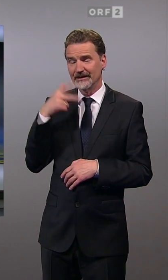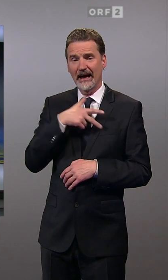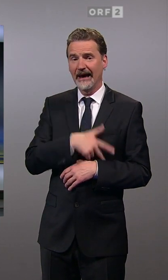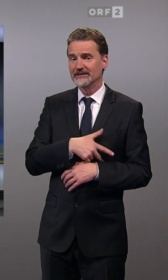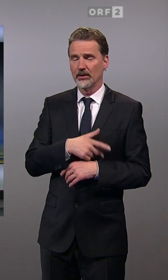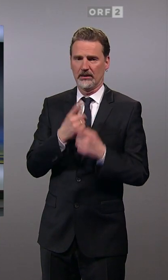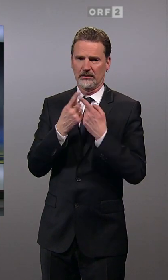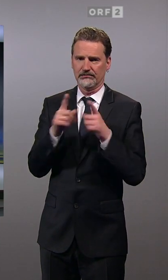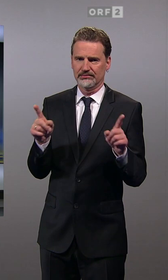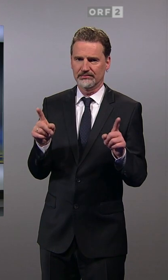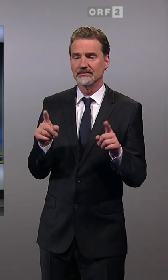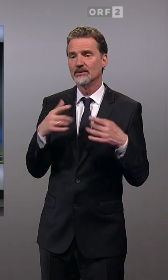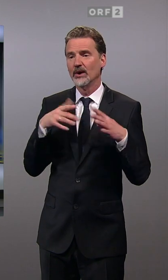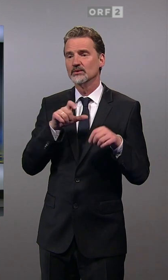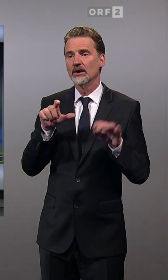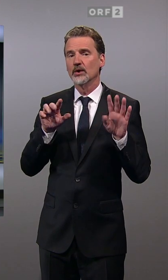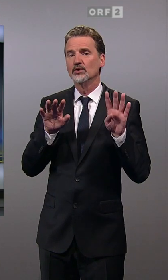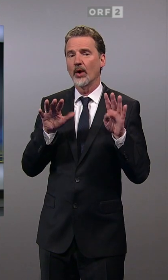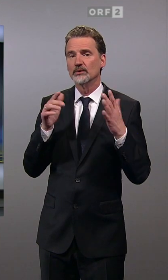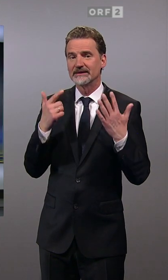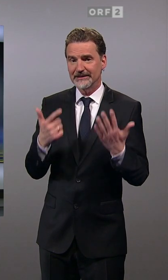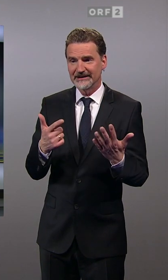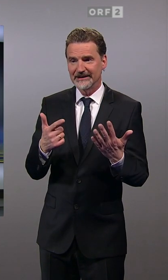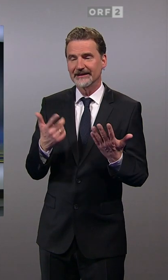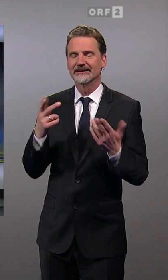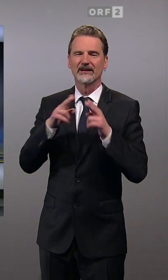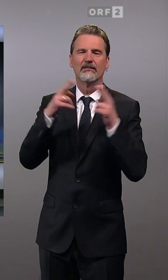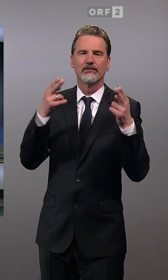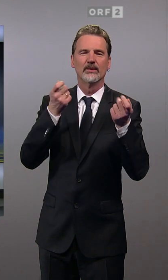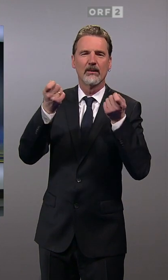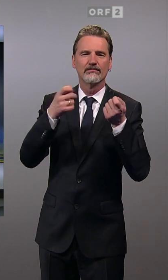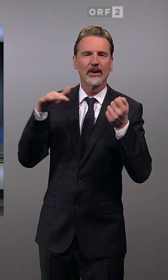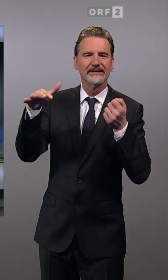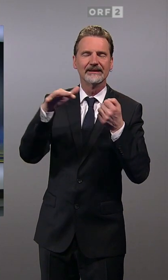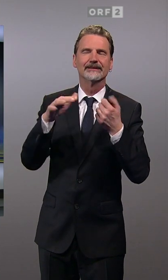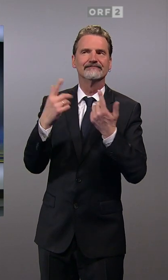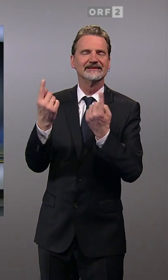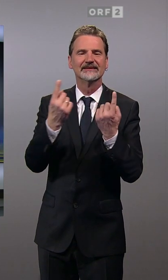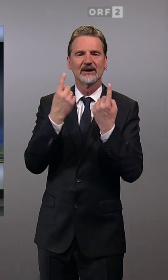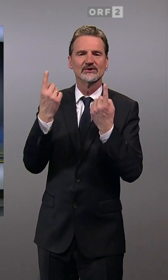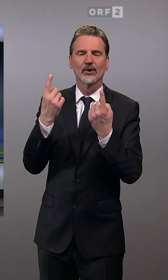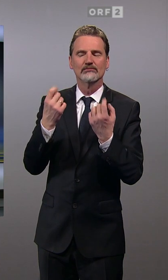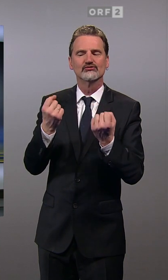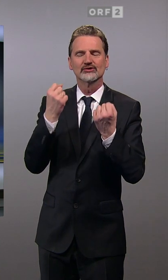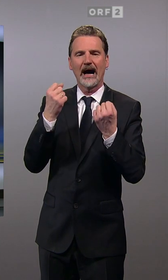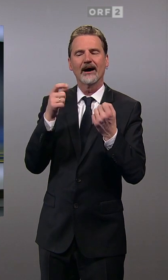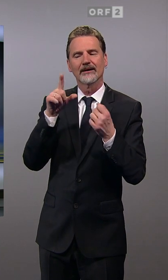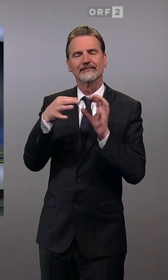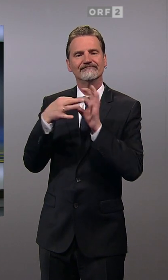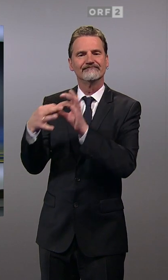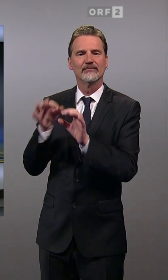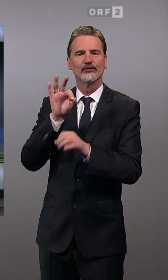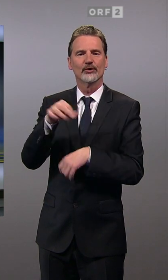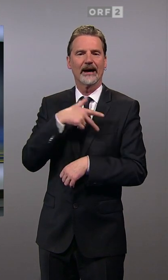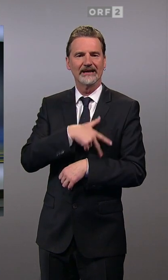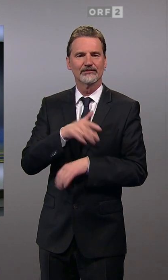SPÖ, nicht im Jahr 1979, da war aber die bundespolitische Lage natürlich sehr zugunsten der SPÖ. Und da hat sie auch